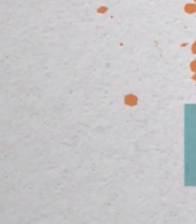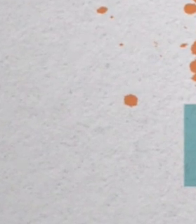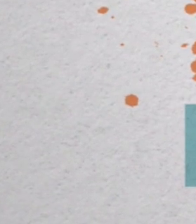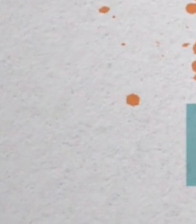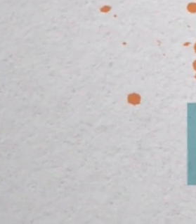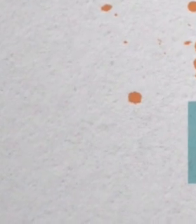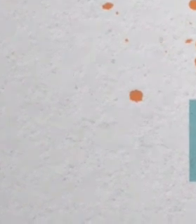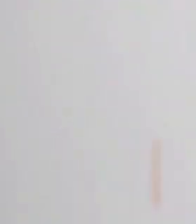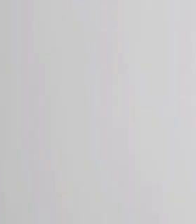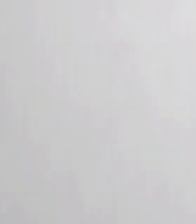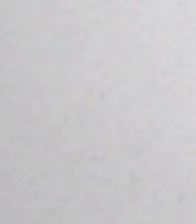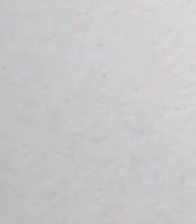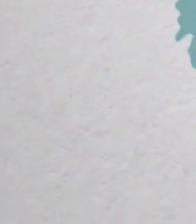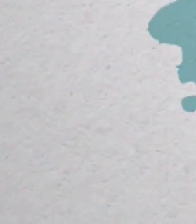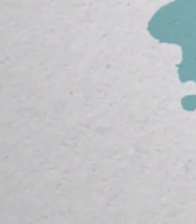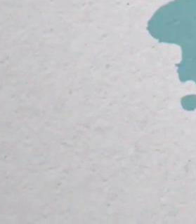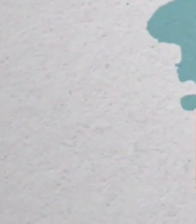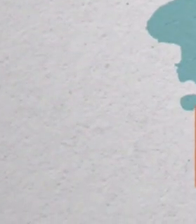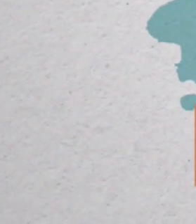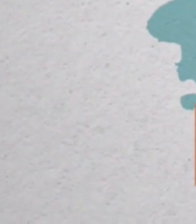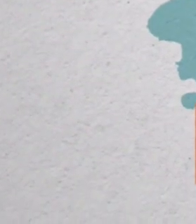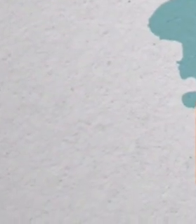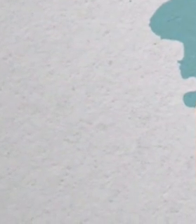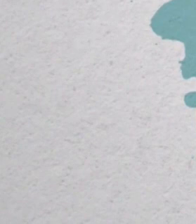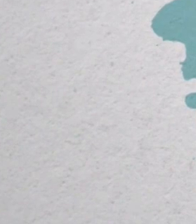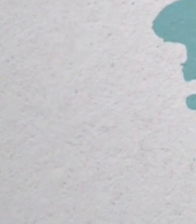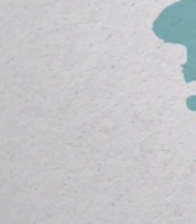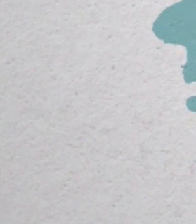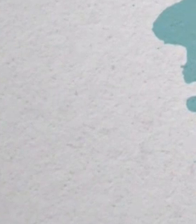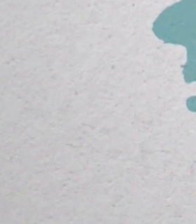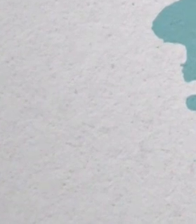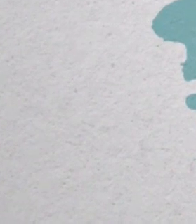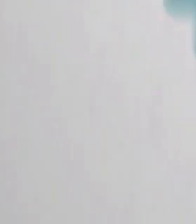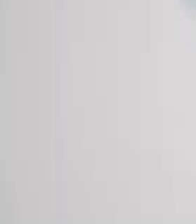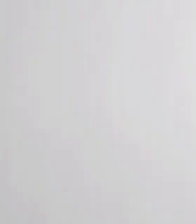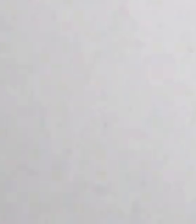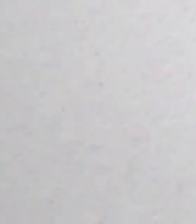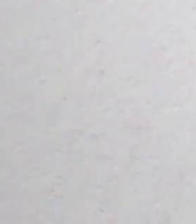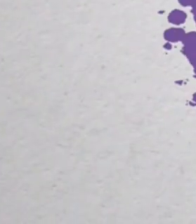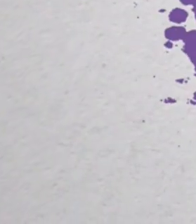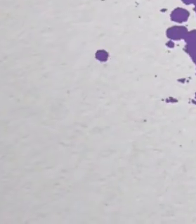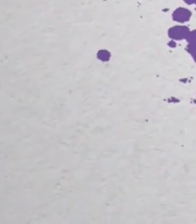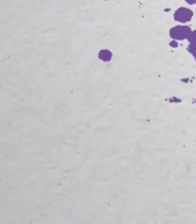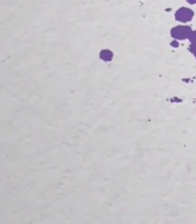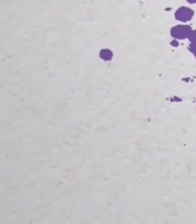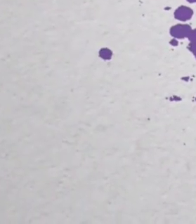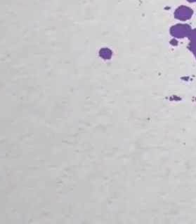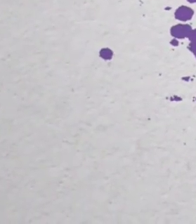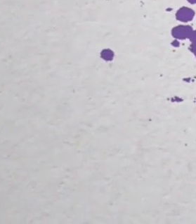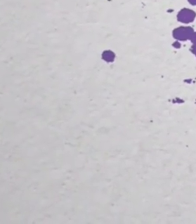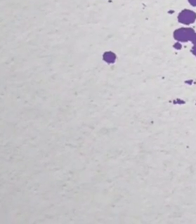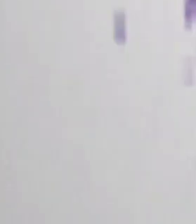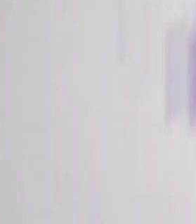Реєстрація проєкту Розгляд та обговорення законопроекту та внесення правок. Відхилення або ухвалення